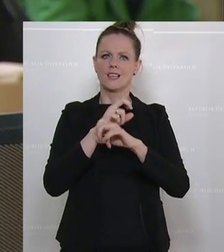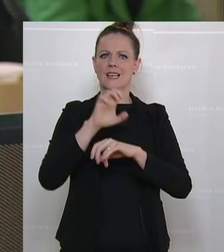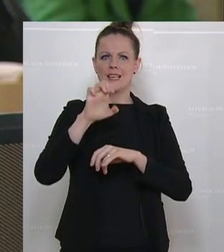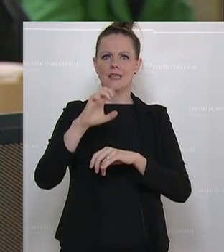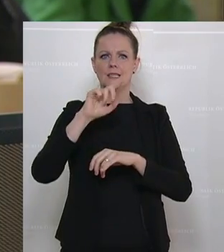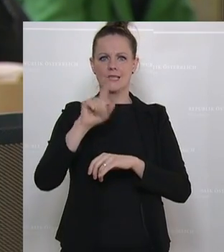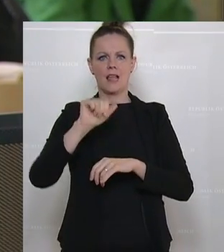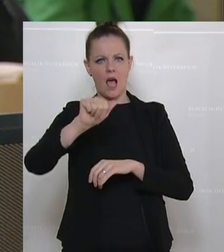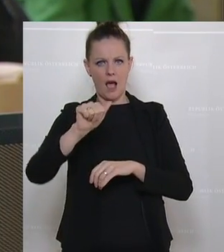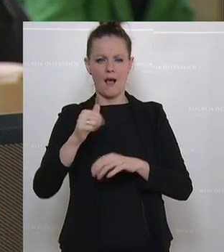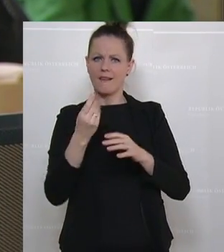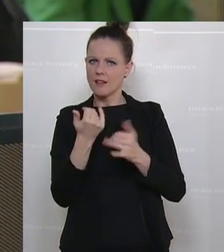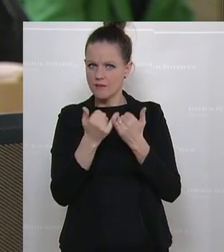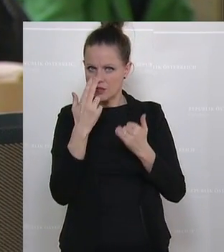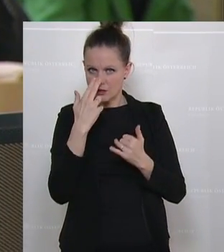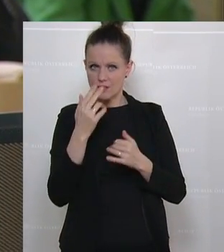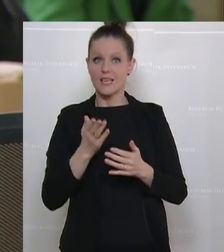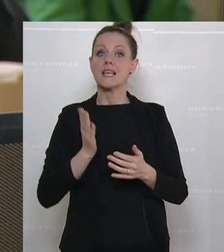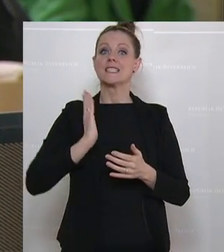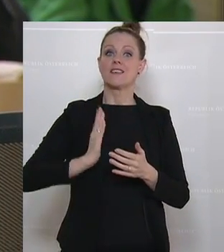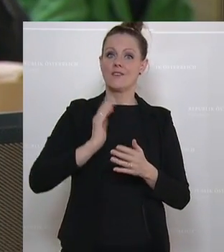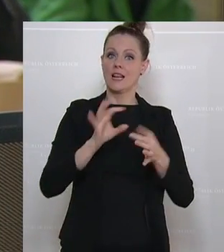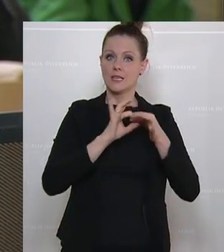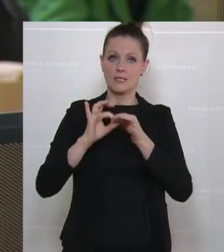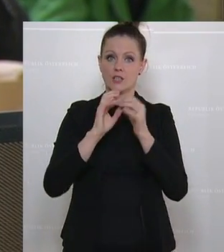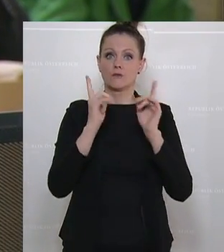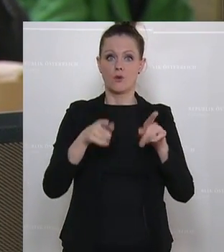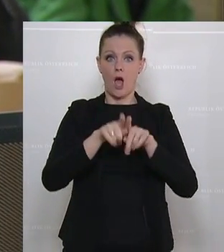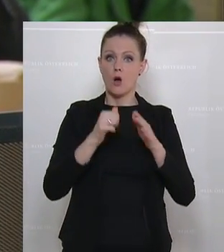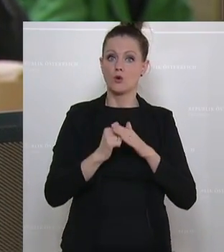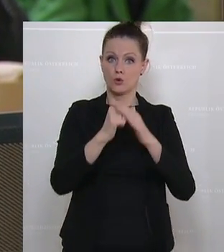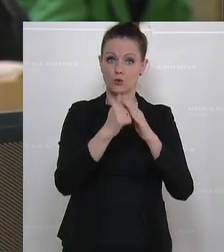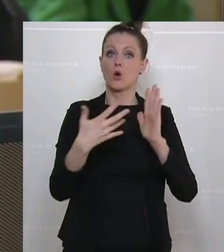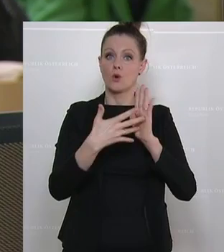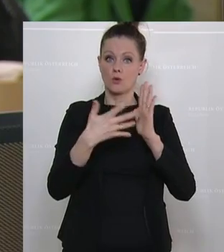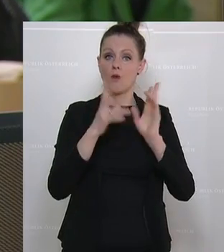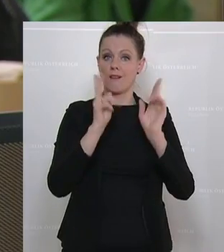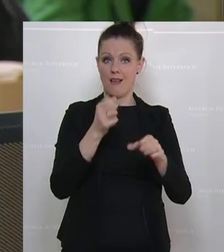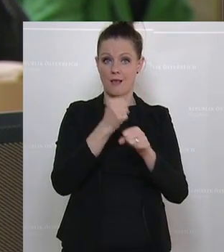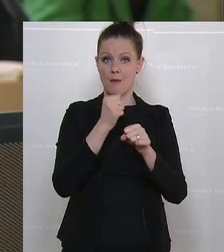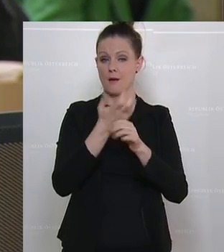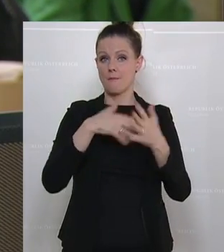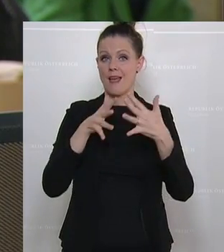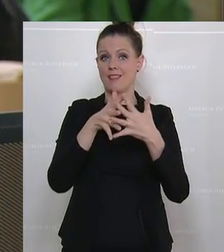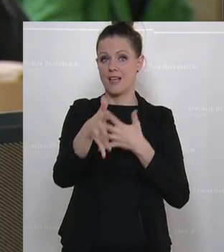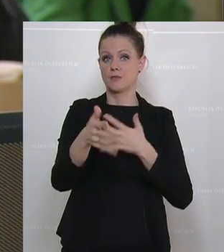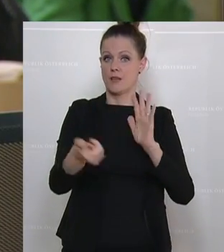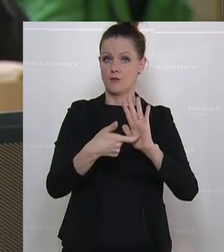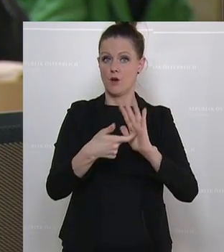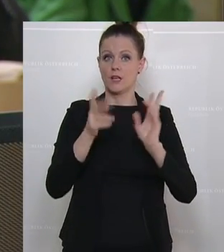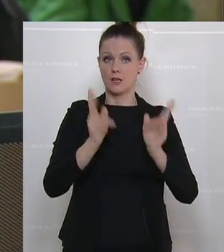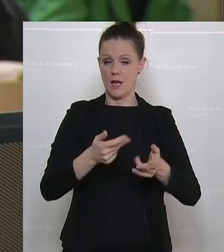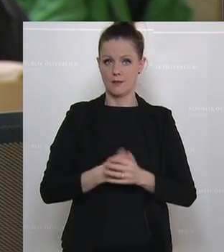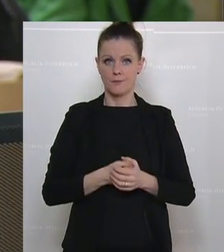es soll, und ich zitiere, auch die Zivilgesellschaft unterstützt werden, um genau diese Kontrolle auszuüben und Transparenz einzufordern.